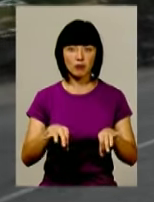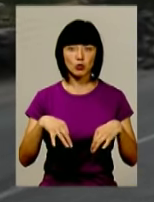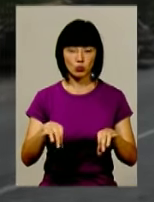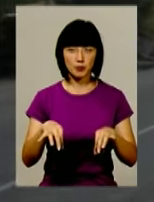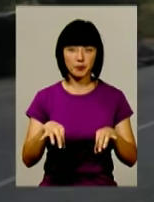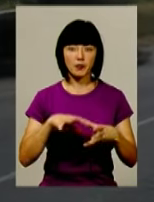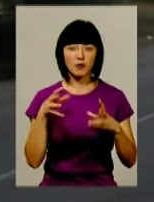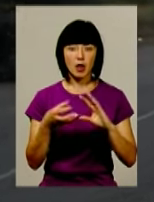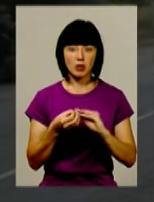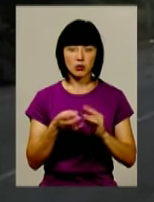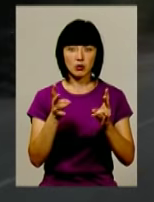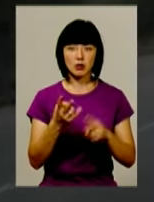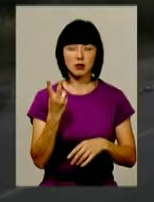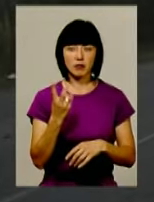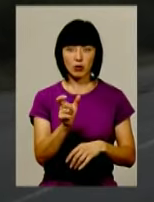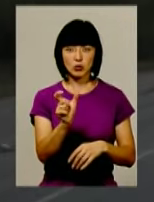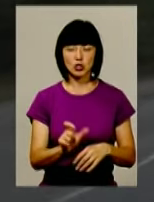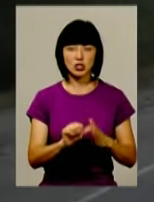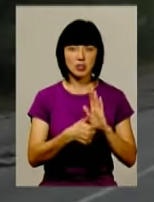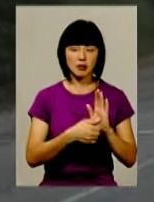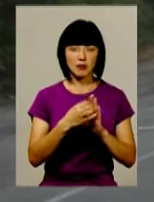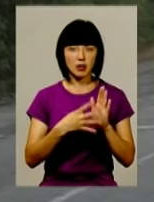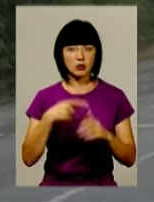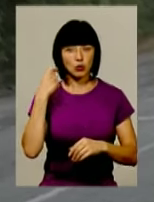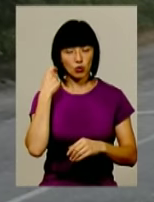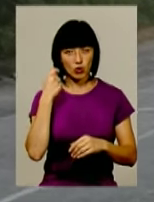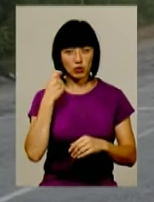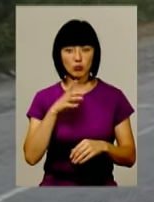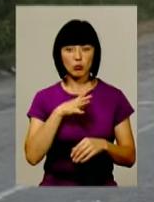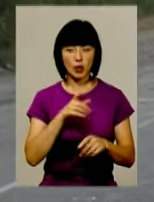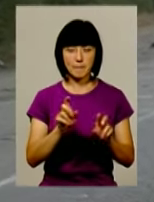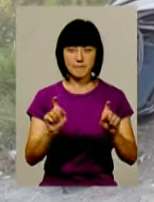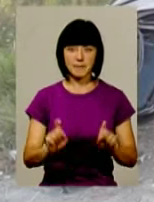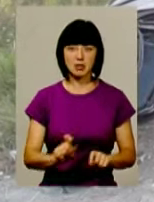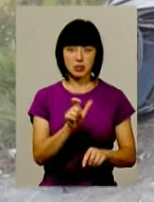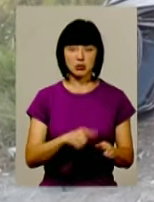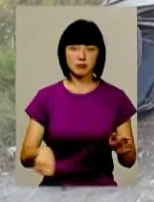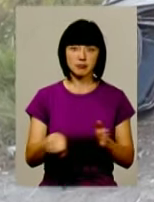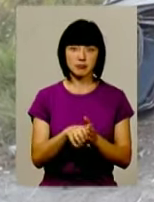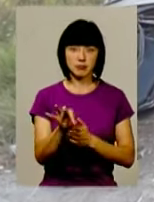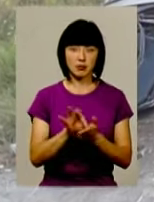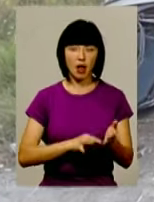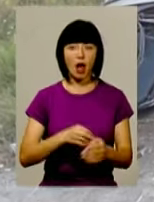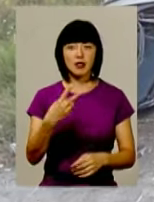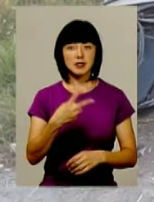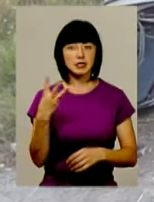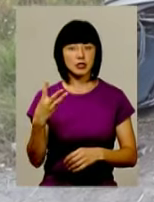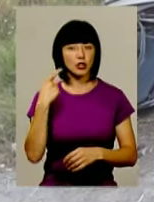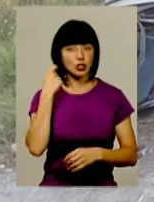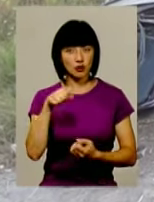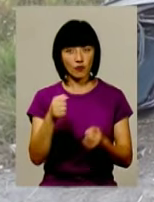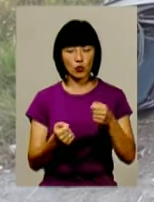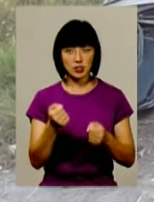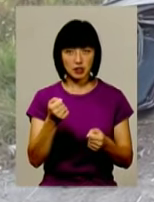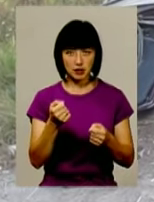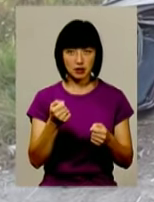автівки. Наслідок аварії двоє осіб 16 та 19 років, які були пасажирами, померли на місці пригоди. 23-річний водій,